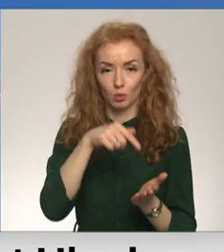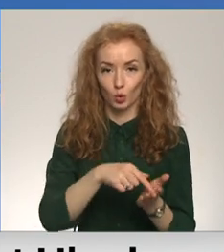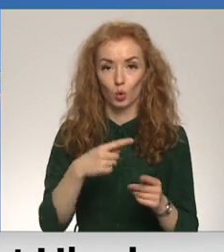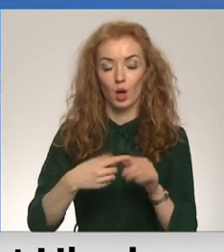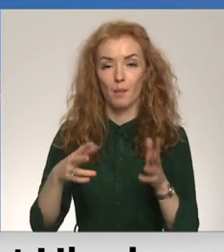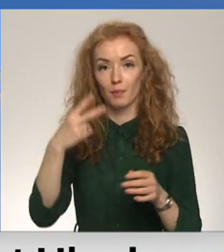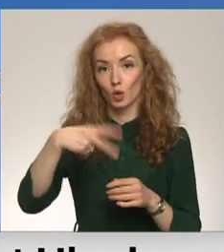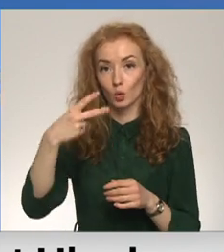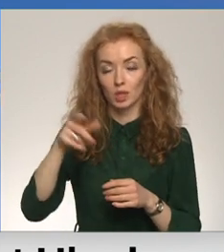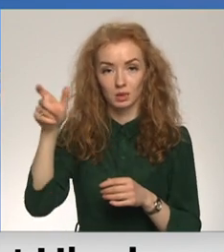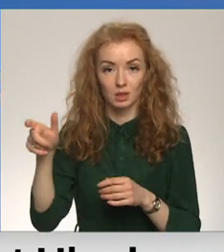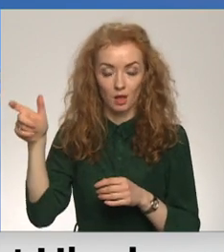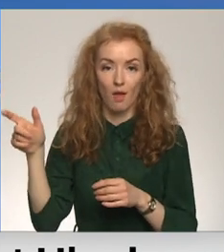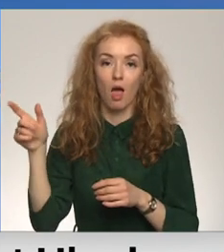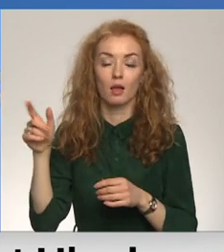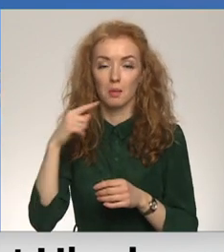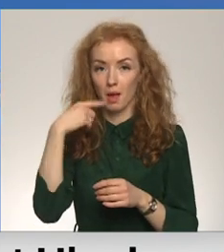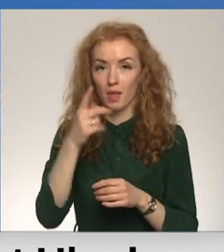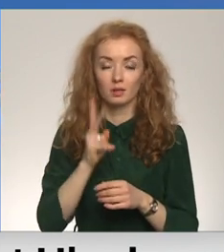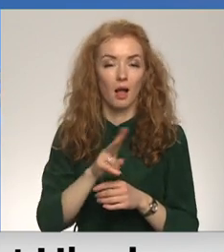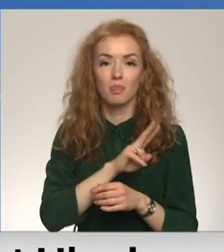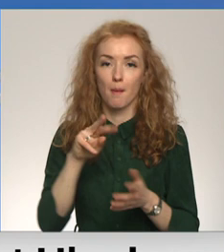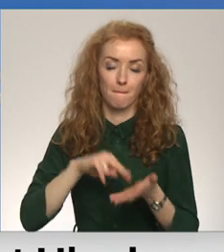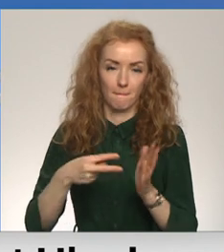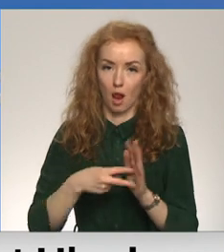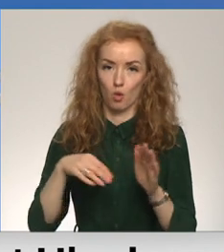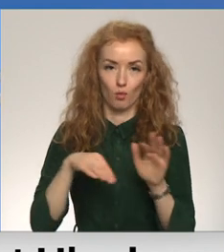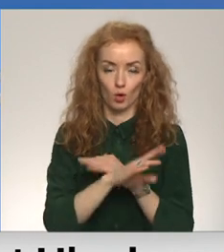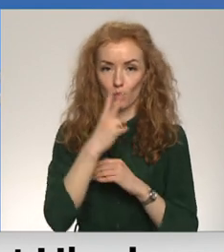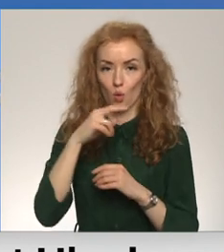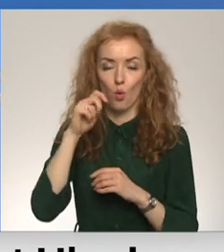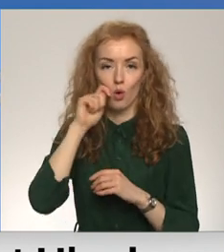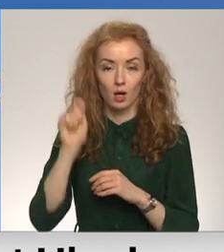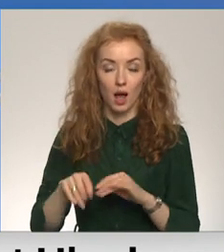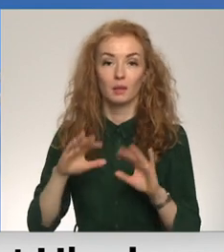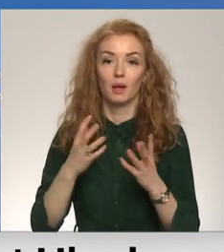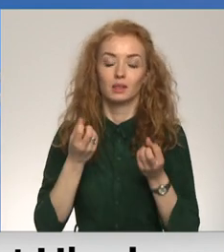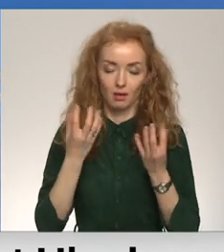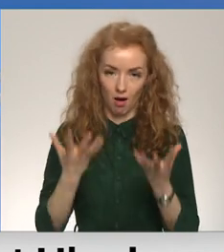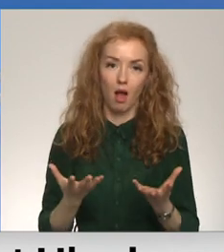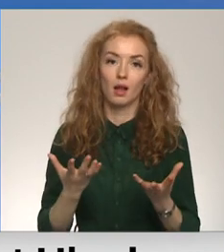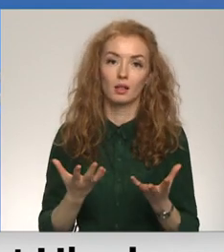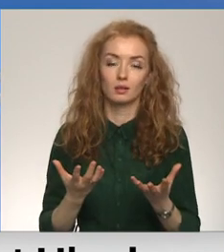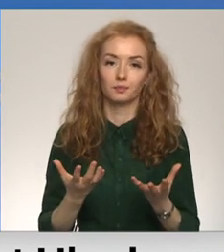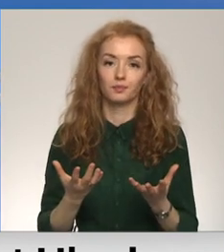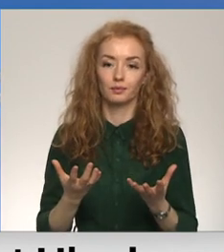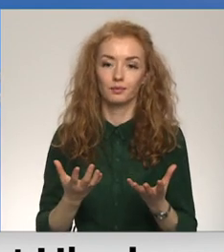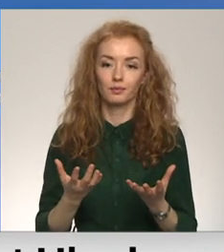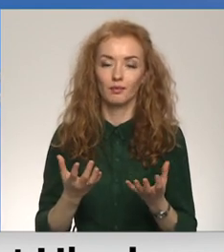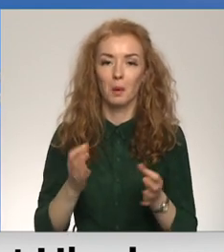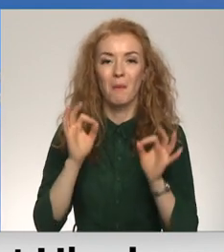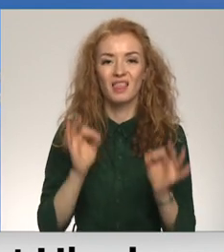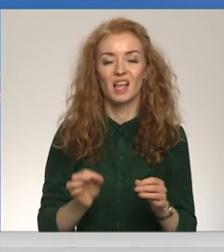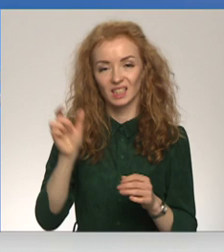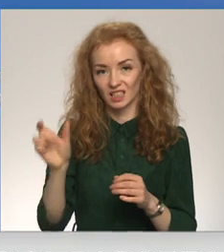norādījuši, ka neplāno izceļot no Ukraiņas. Lai gan skaidrs, ka patiesais cilvēks skaidrs noteikti ir daudz